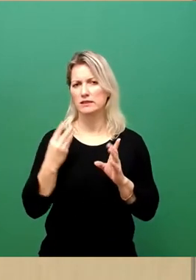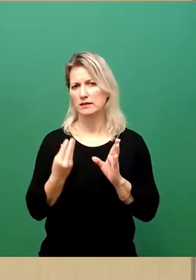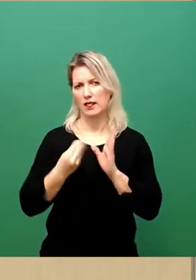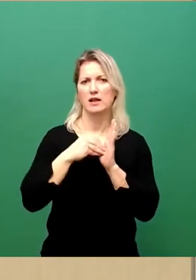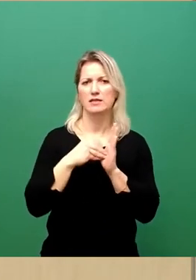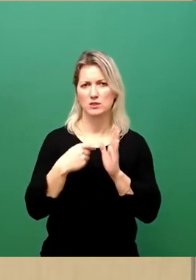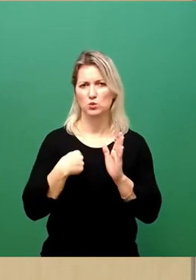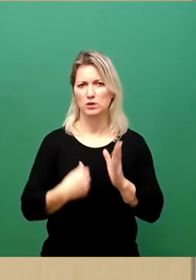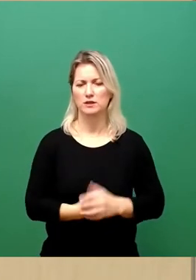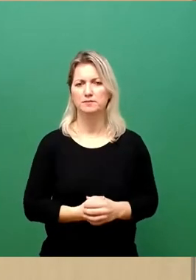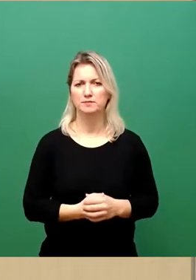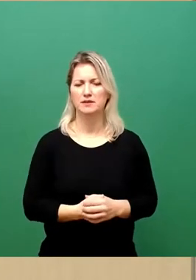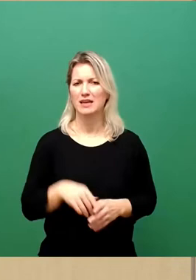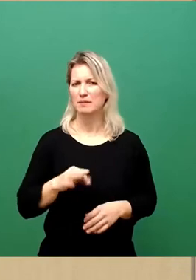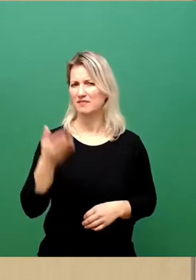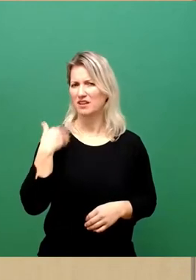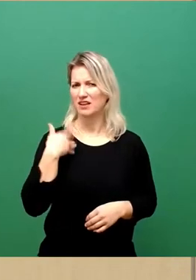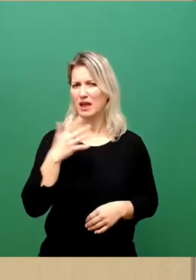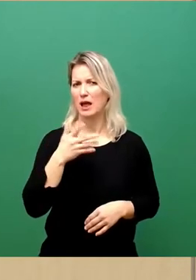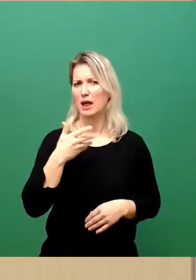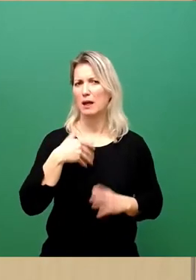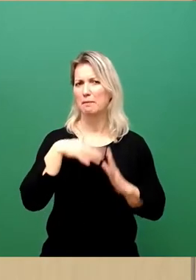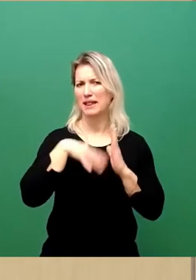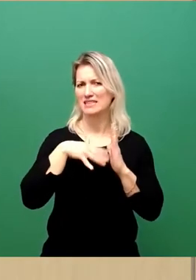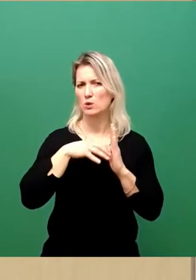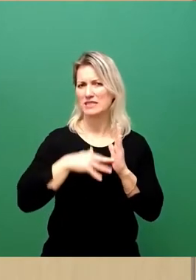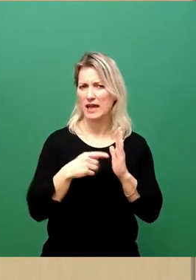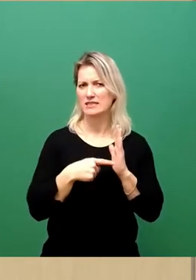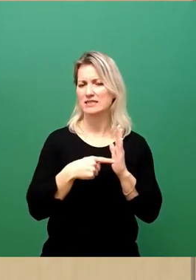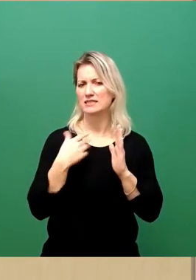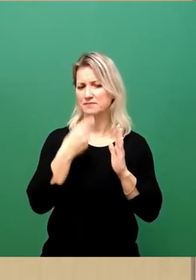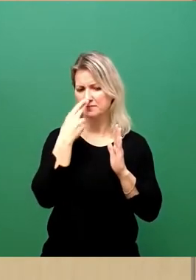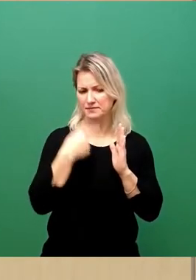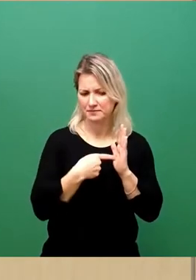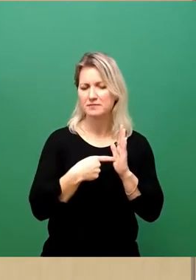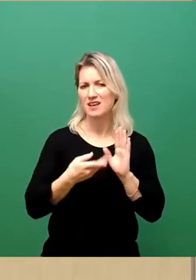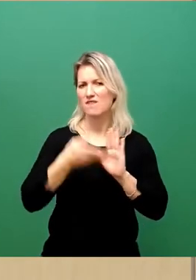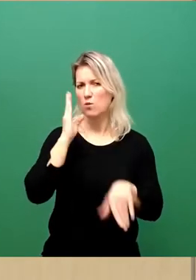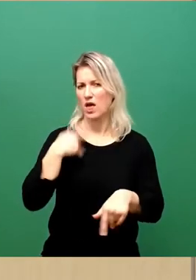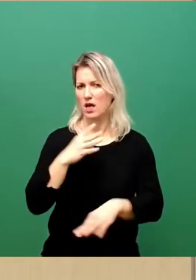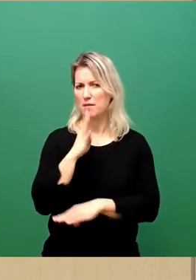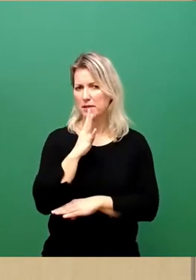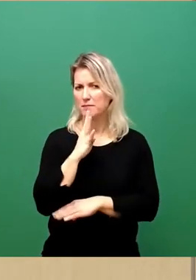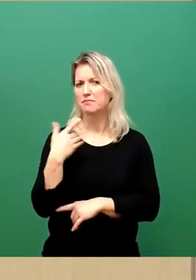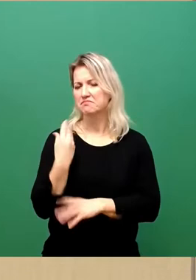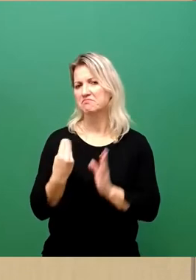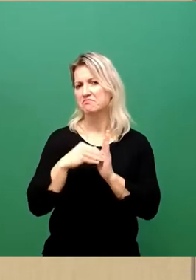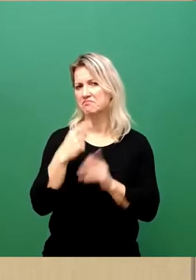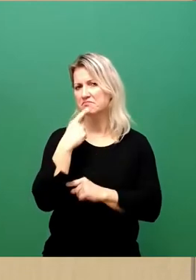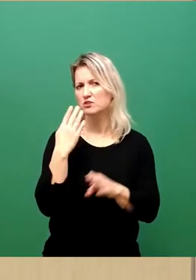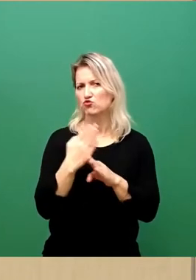Gerade aus dem Petitionstext ist das, und das hatte ich in meinem vorherigen Redebeitrag schon ausgeführt, was für uns